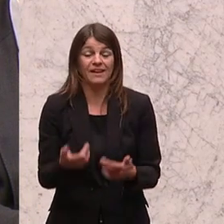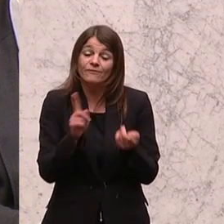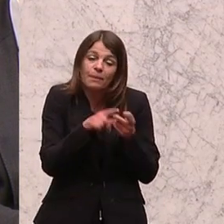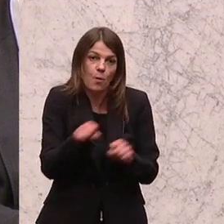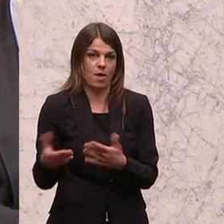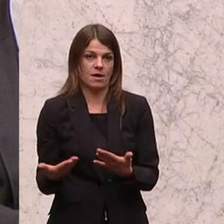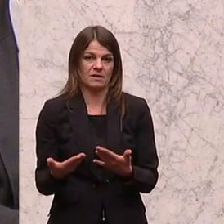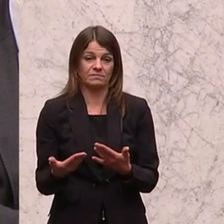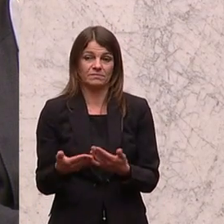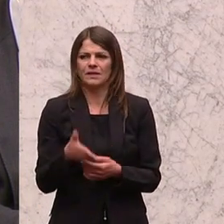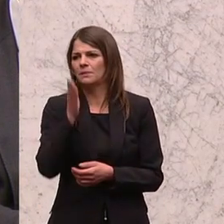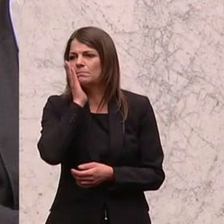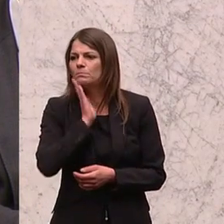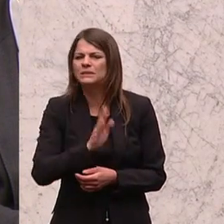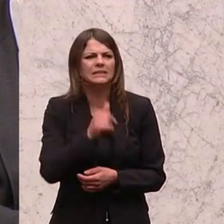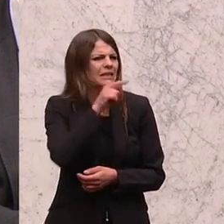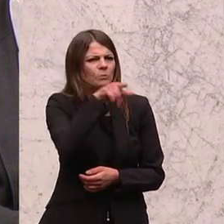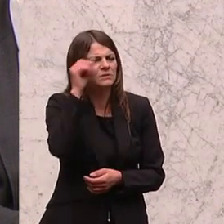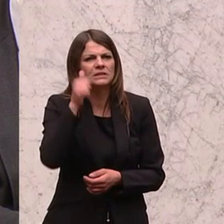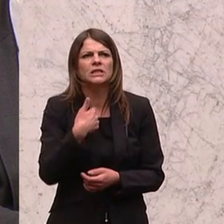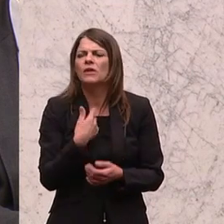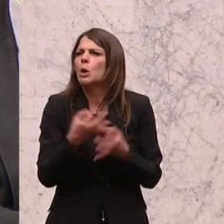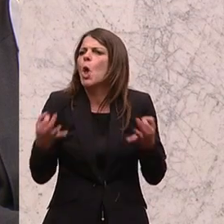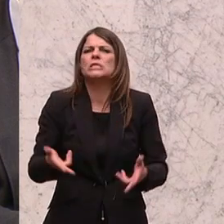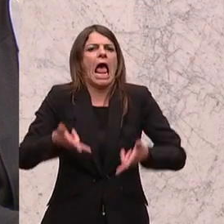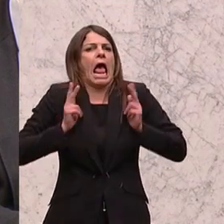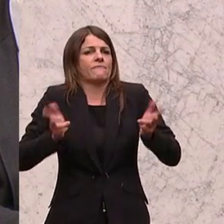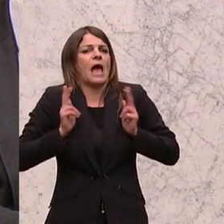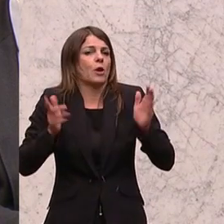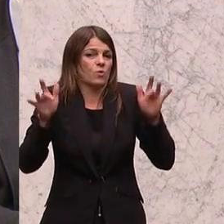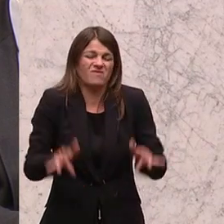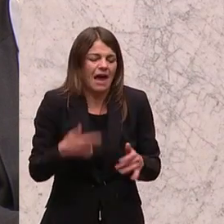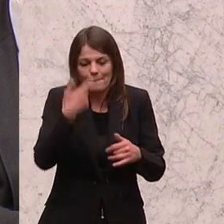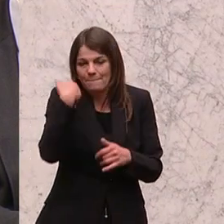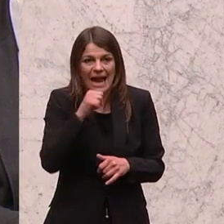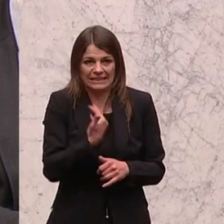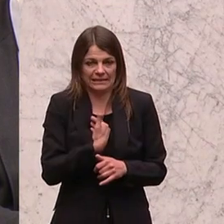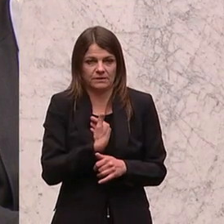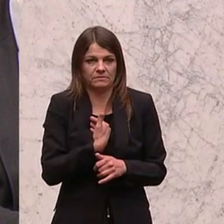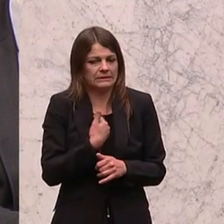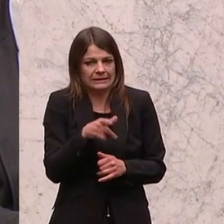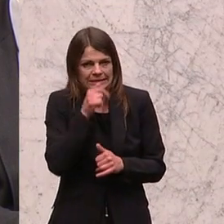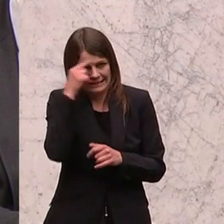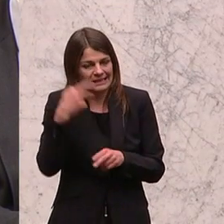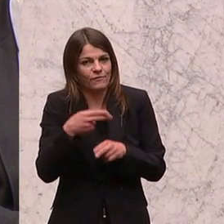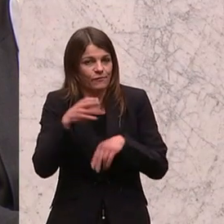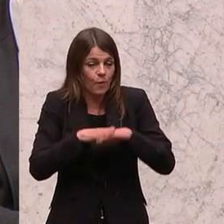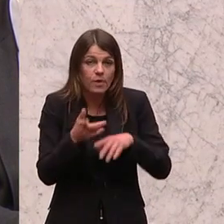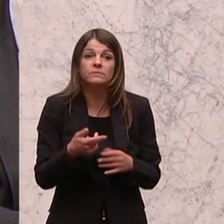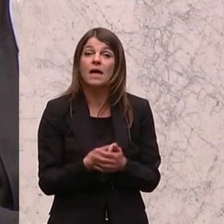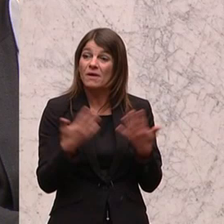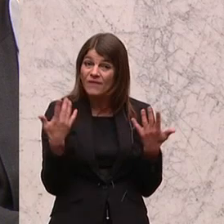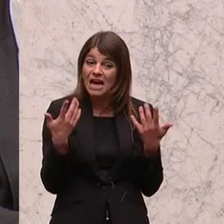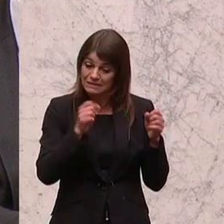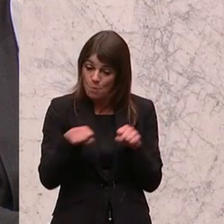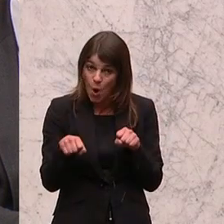geht. Glauben Sie nicht, dass ich jetzt da besonders große Erwartungshaltungen wecken würde? Das hat keinen Sinn. Aber das, was noch möglich ist, das